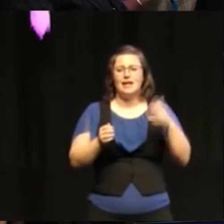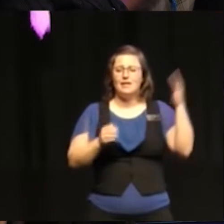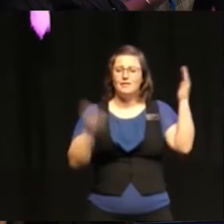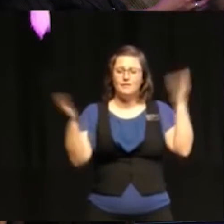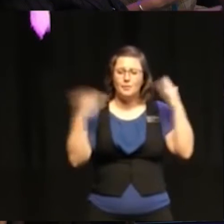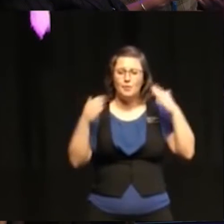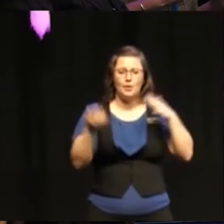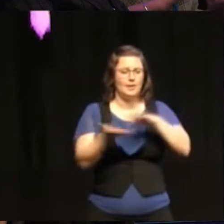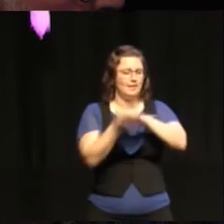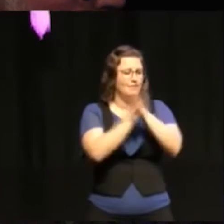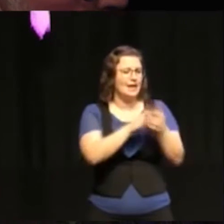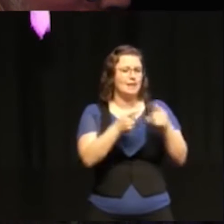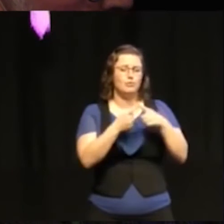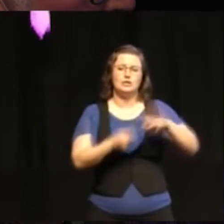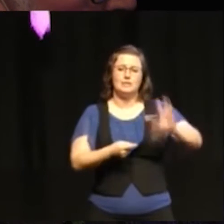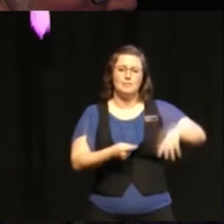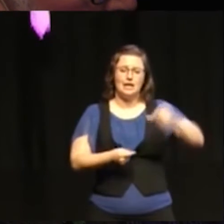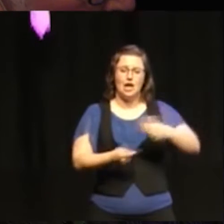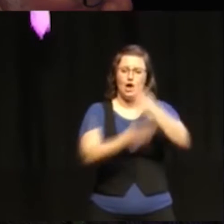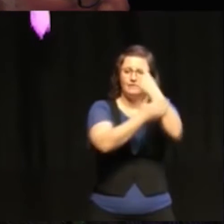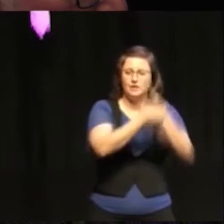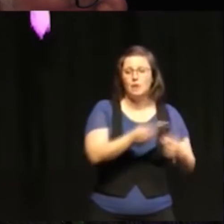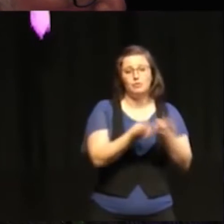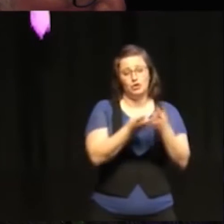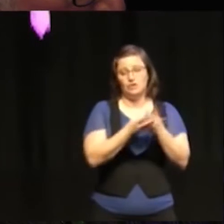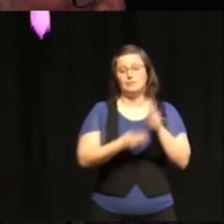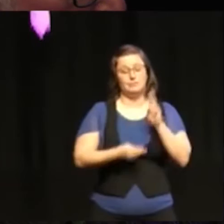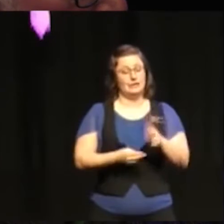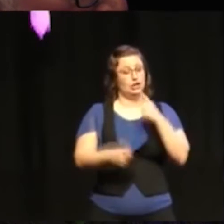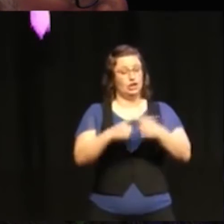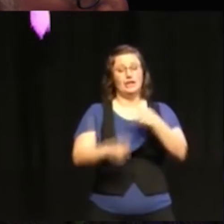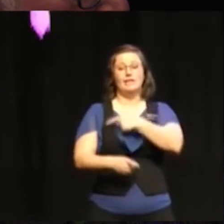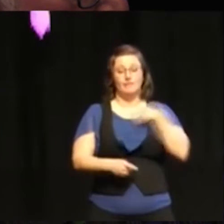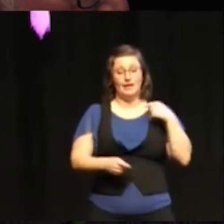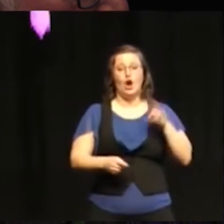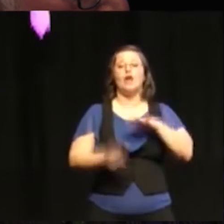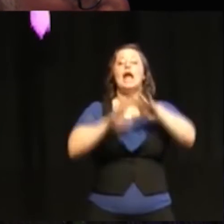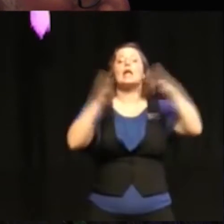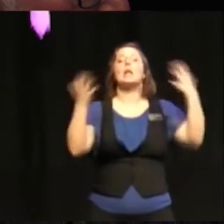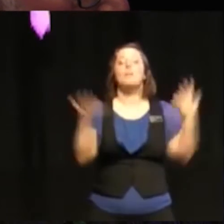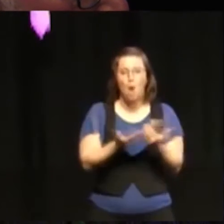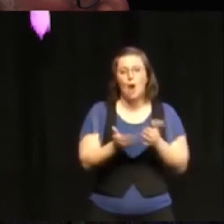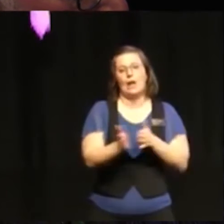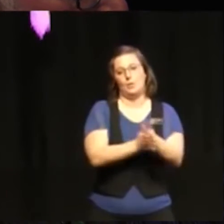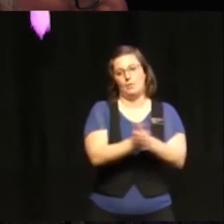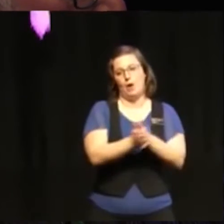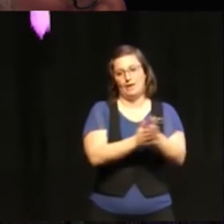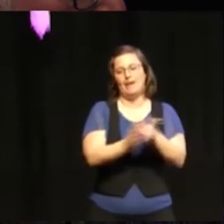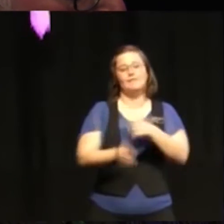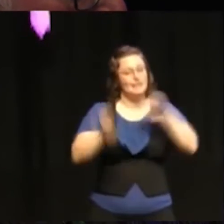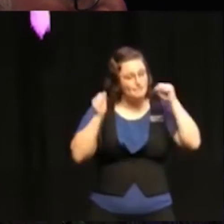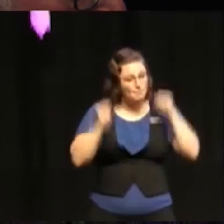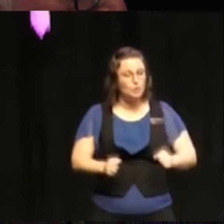degradation, etc. makes it very clear that we are facing global challenges that we have to address in a coherent way.